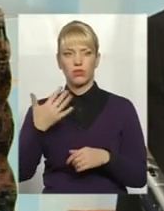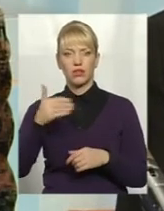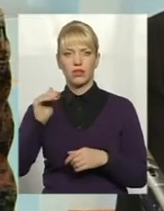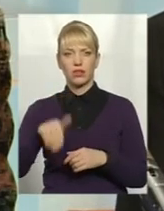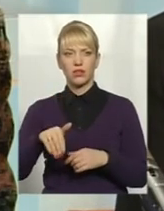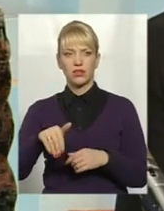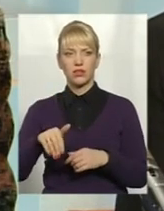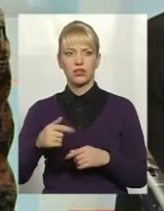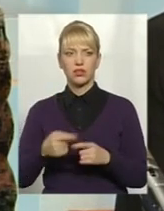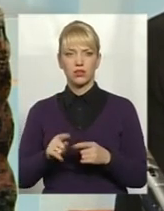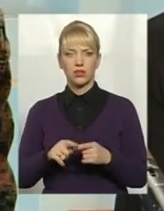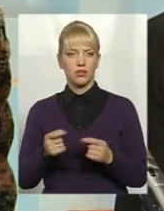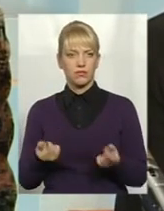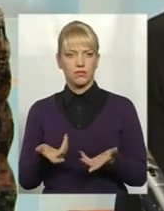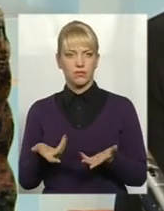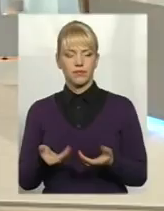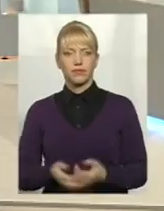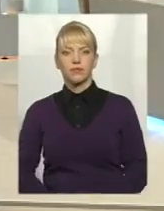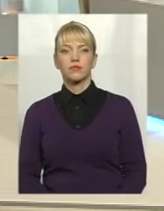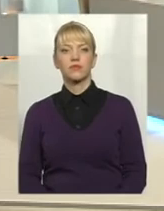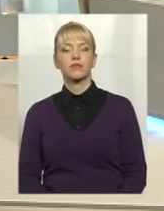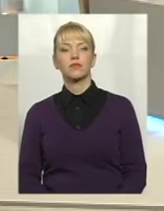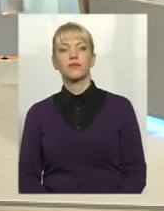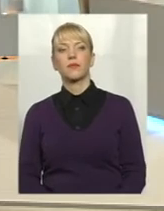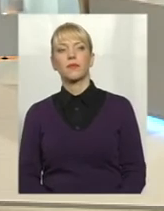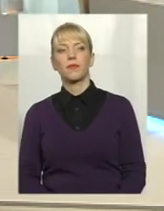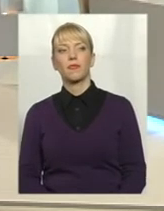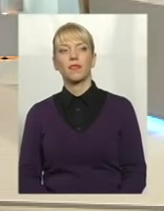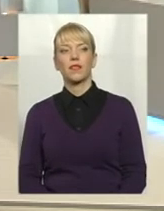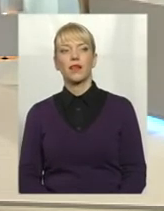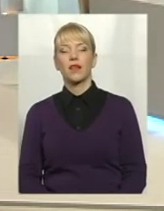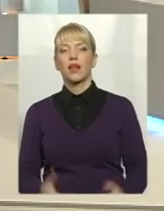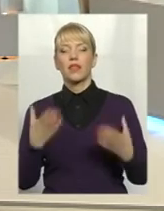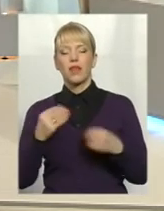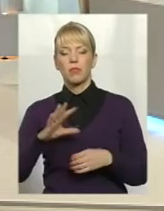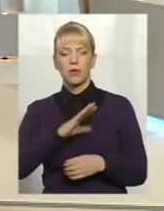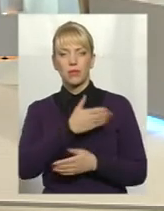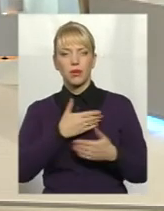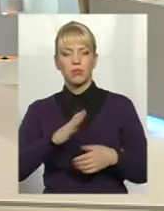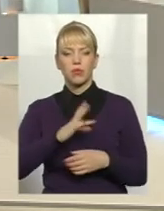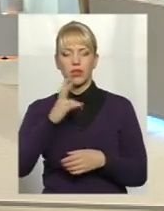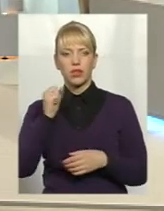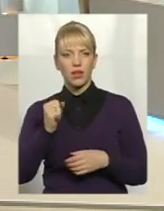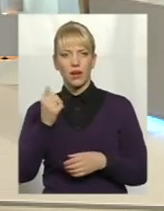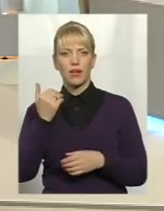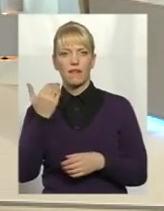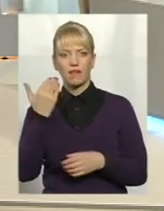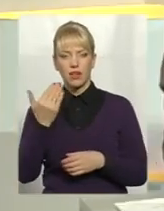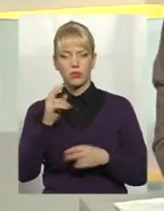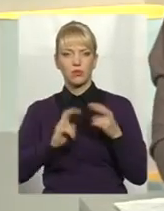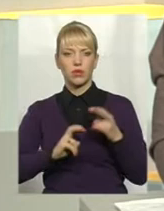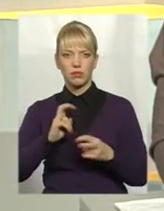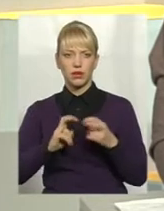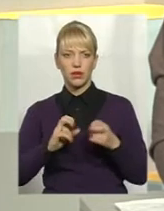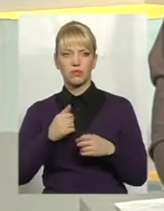то буде успіх. Пане Володислава, ми були днями на вашому підприємстві, на Будфарфорі. І пропоную